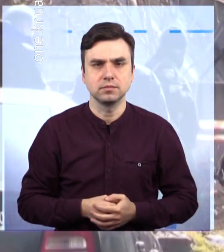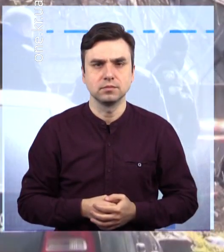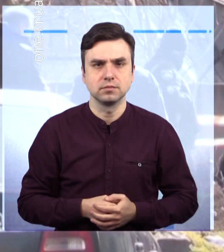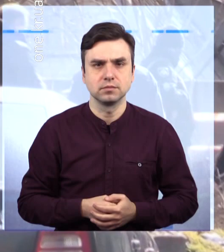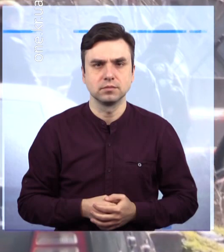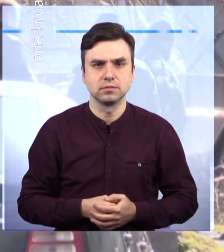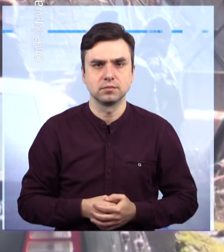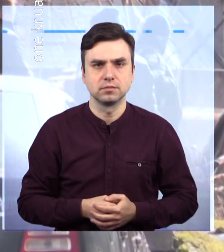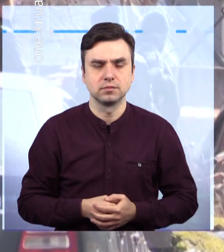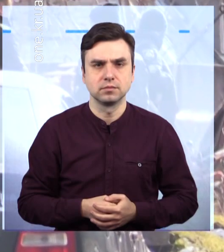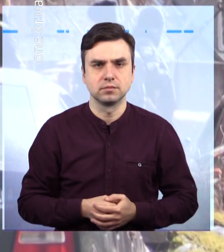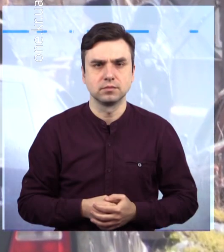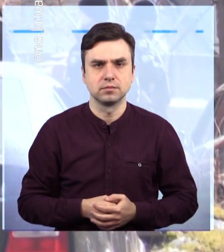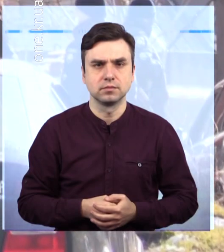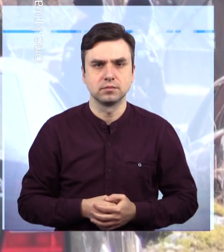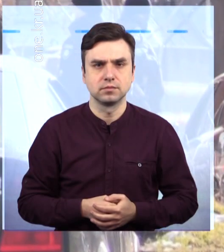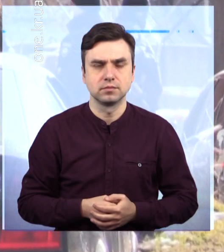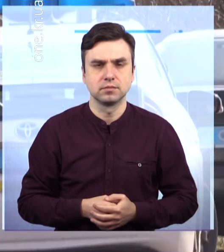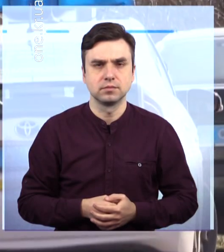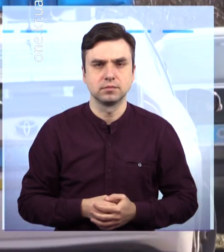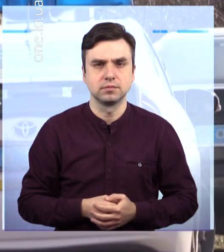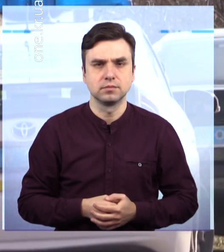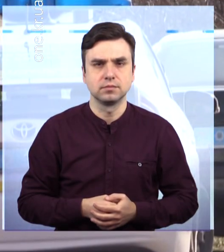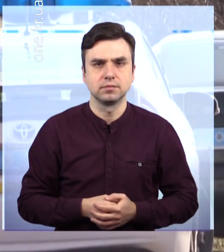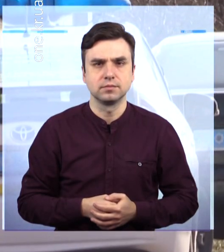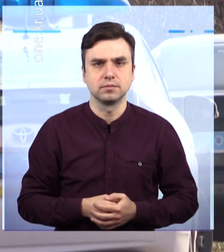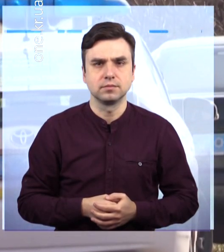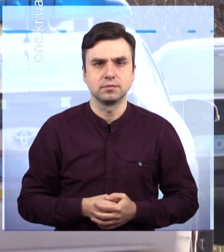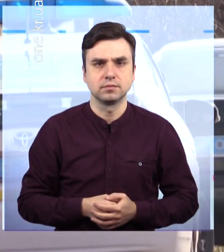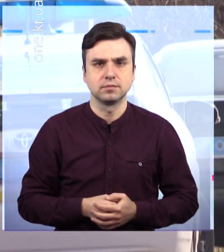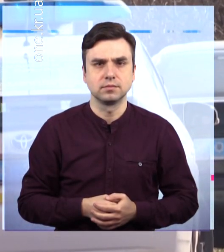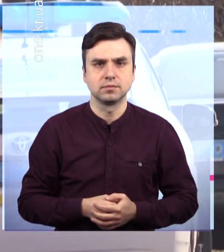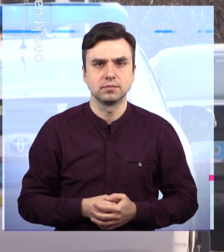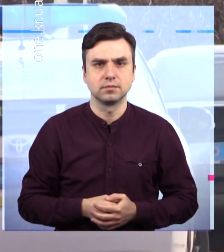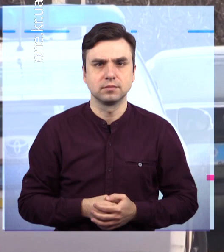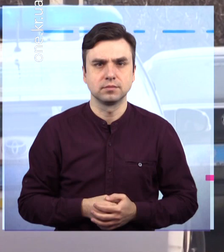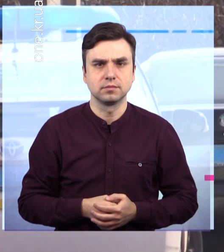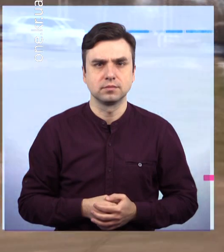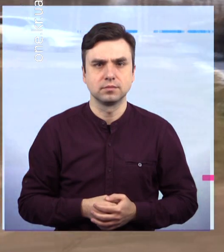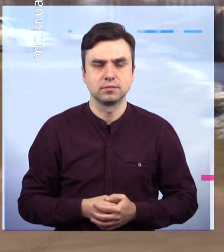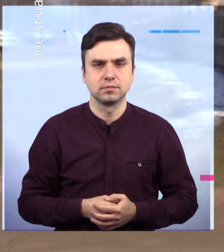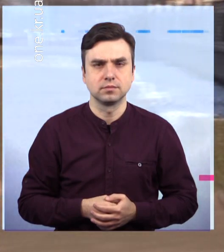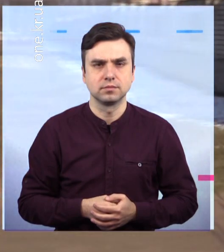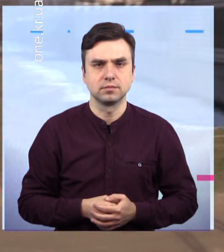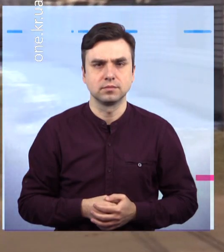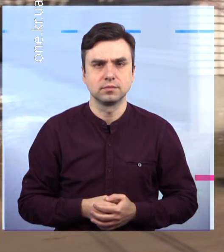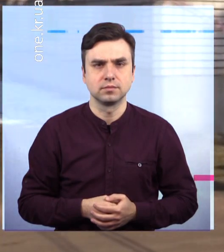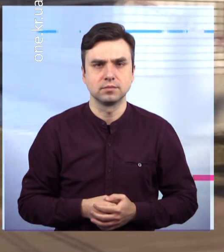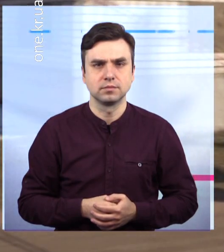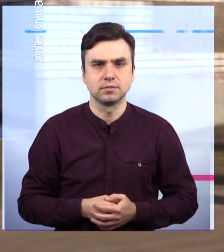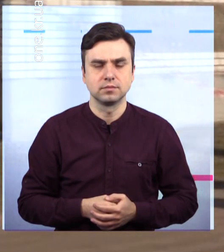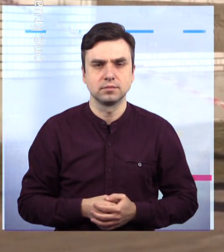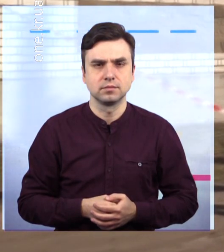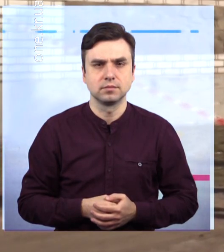вбити його міг колишній залицяльник його дружини. З місця вбивства злочинець поїхав на автомобілі «Фольксваген Туарек».